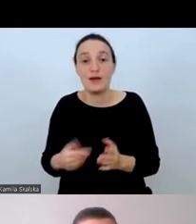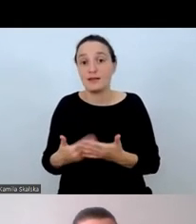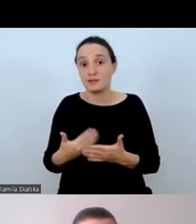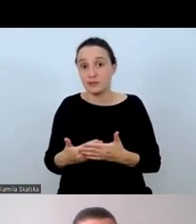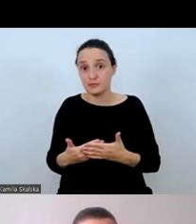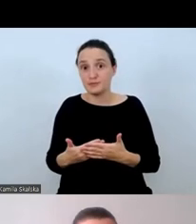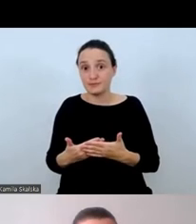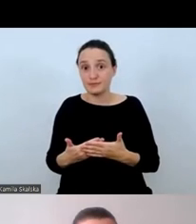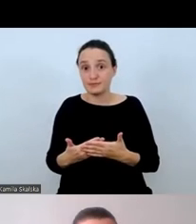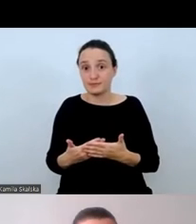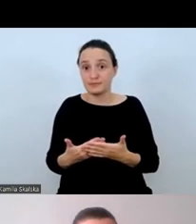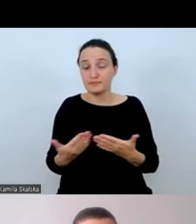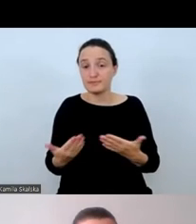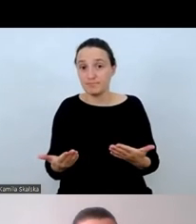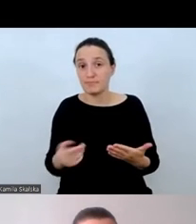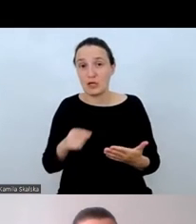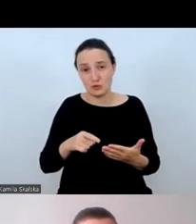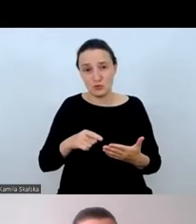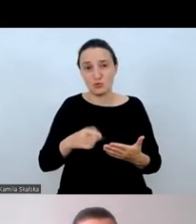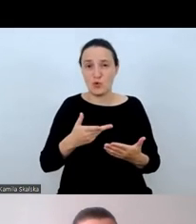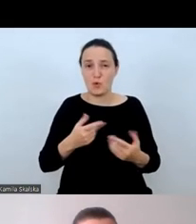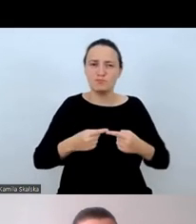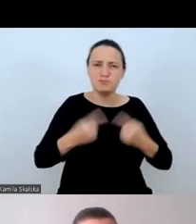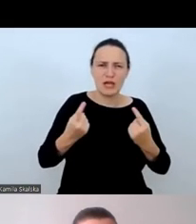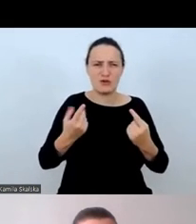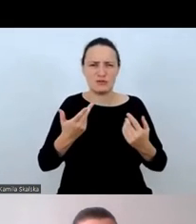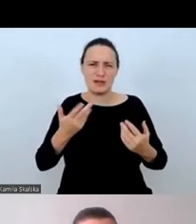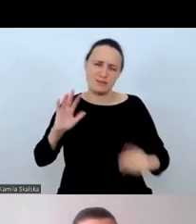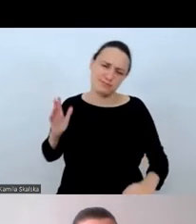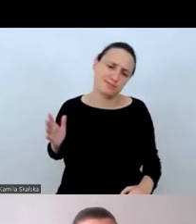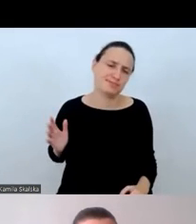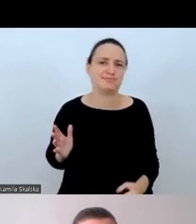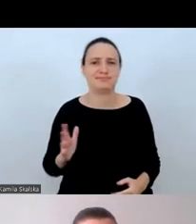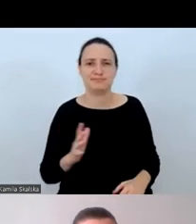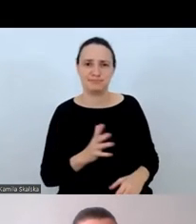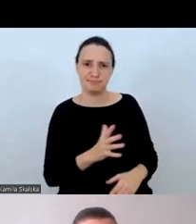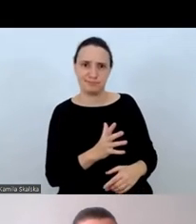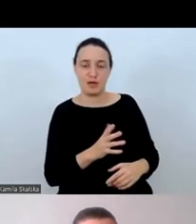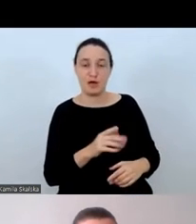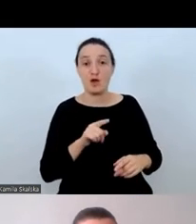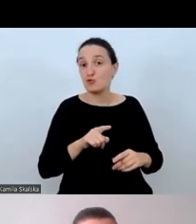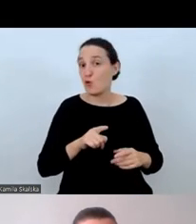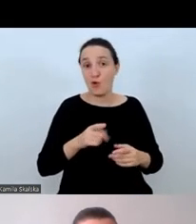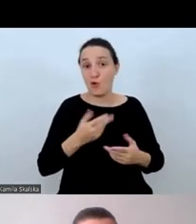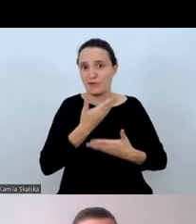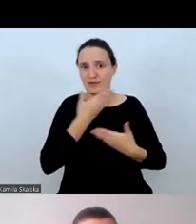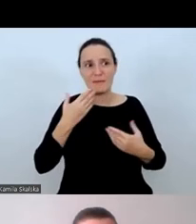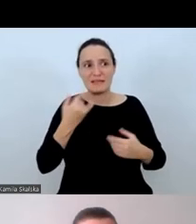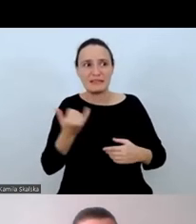duży zbiór przekonań i zawiera on wewnętrzne niespójności.